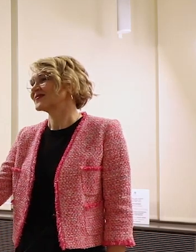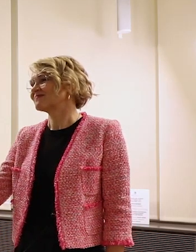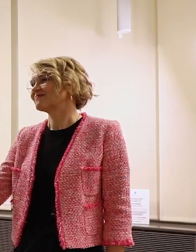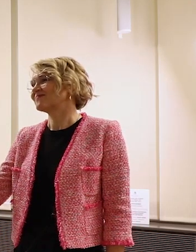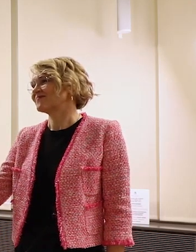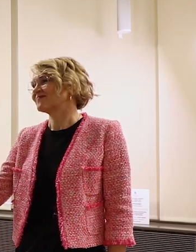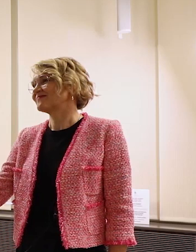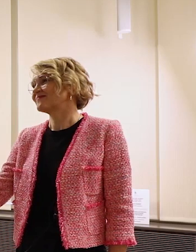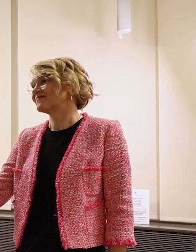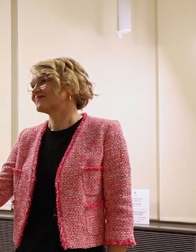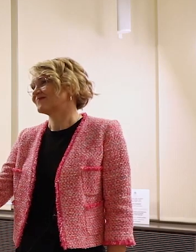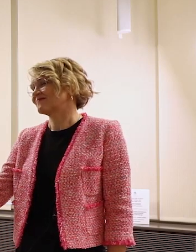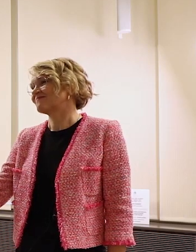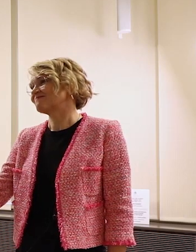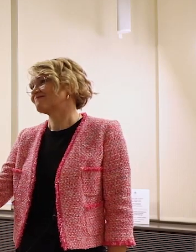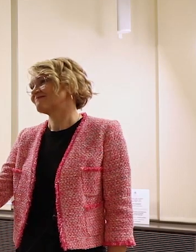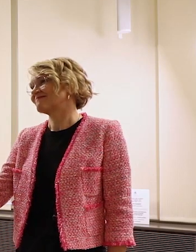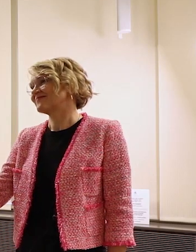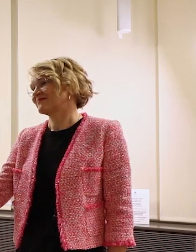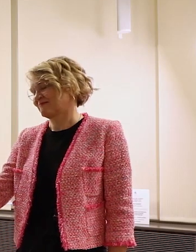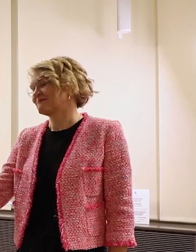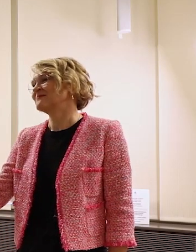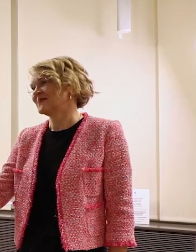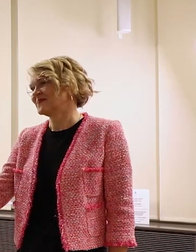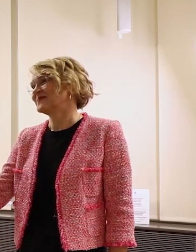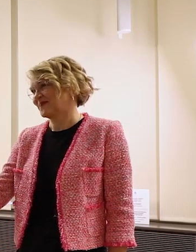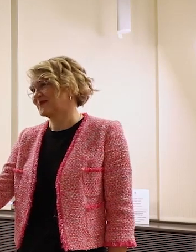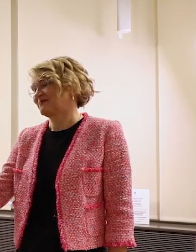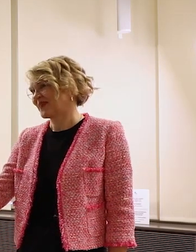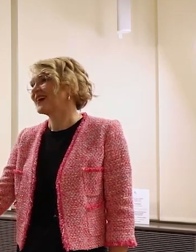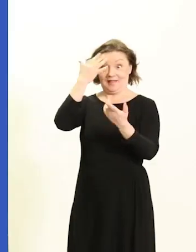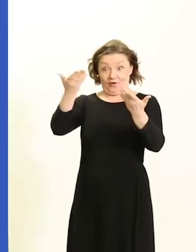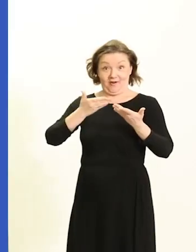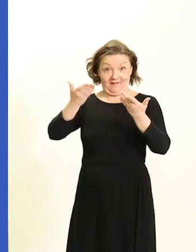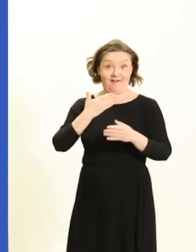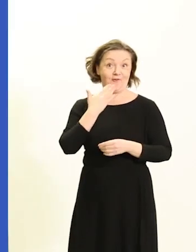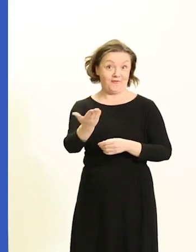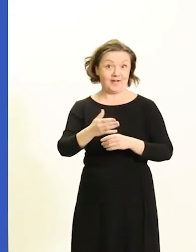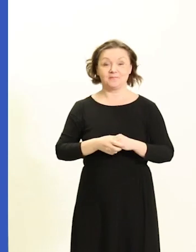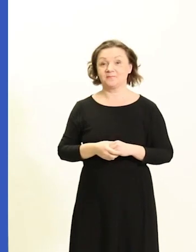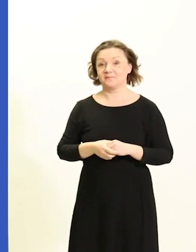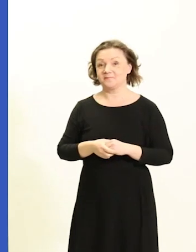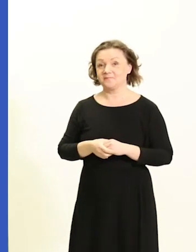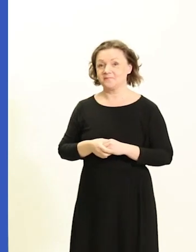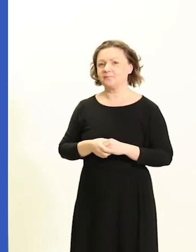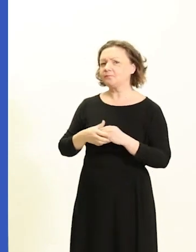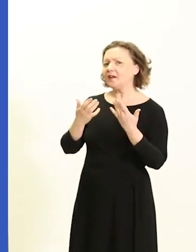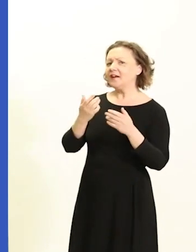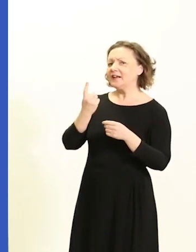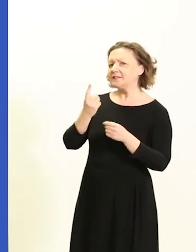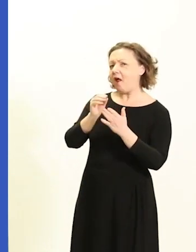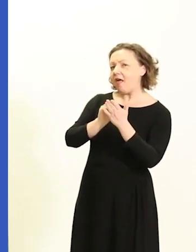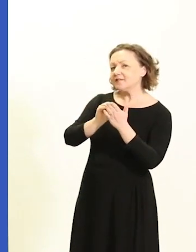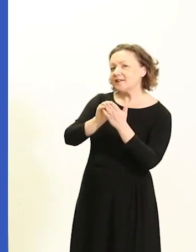kärryllä, missä mennään. Ja tietenkin kärryllä pysyy aika hyvin, kun on tällä tiedotustilaisuudessa aina paikalla. Oletko laskenut, kuinka monta viittomaa